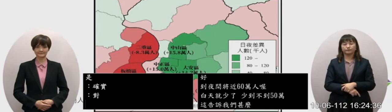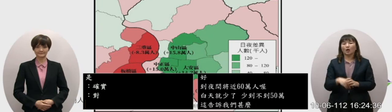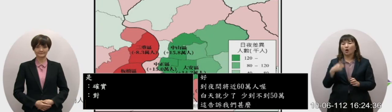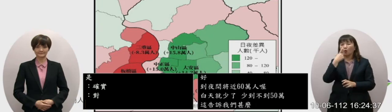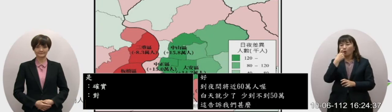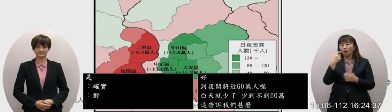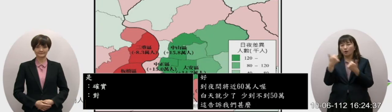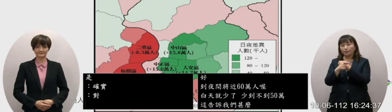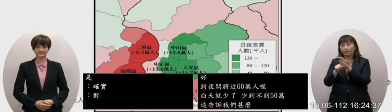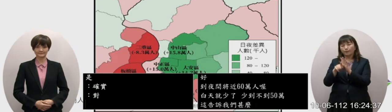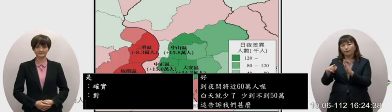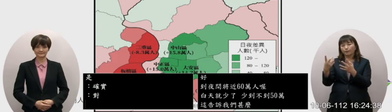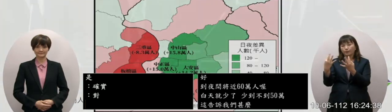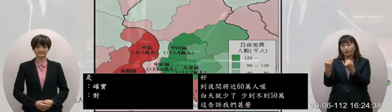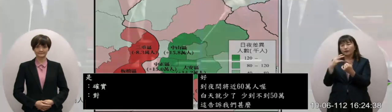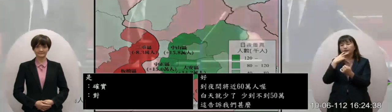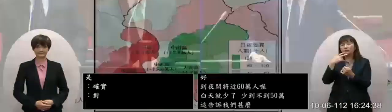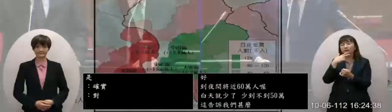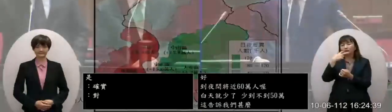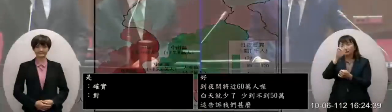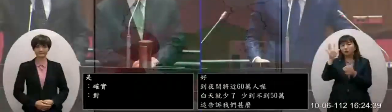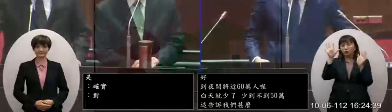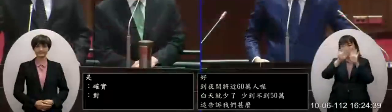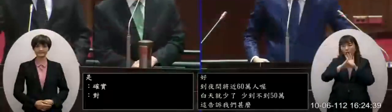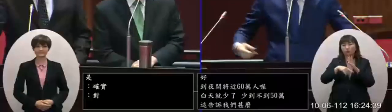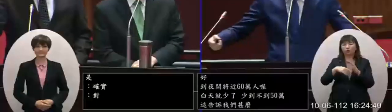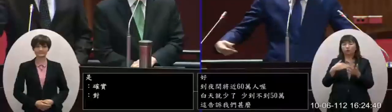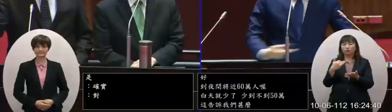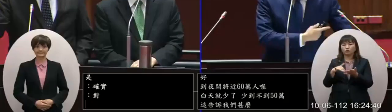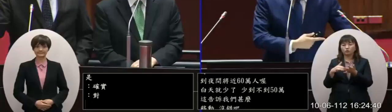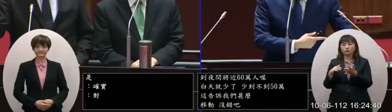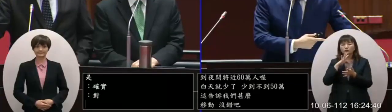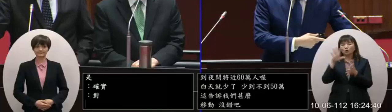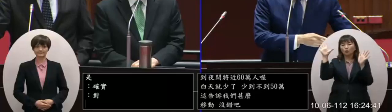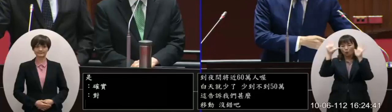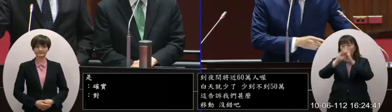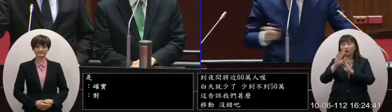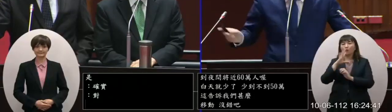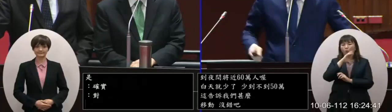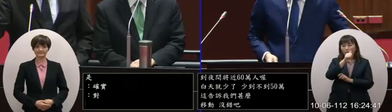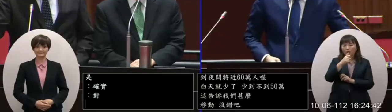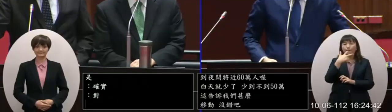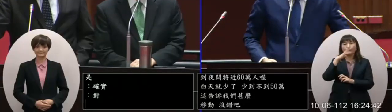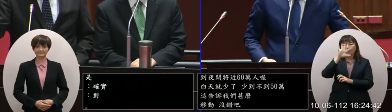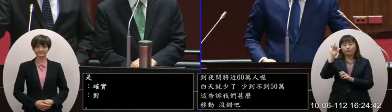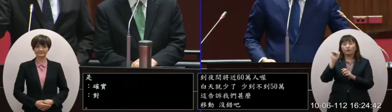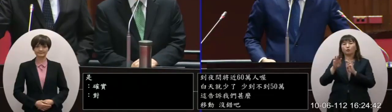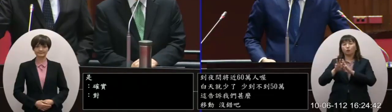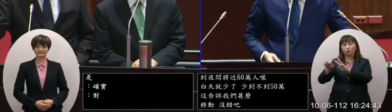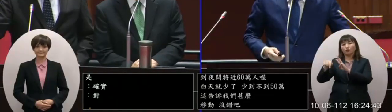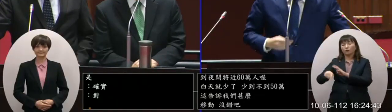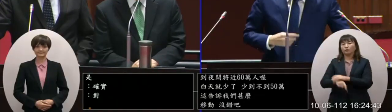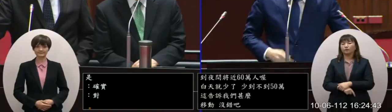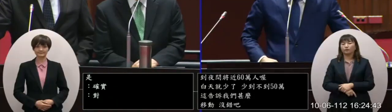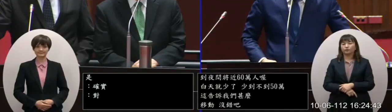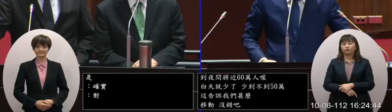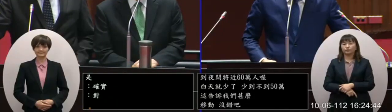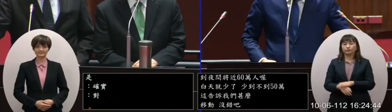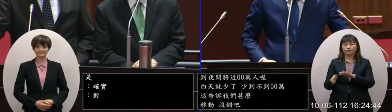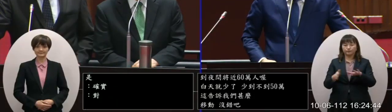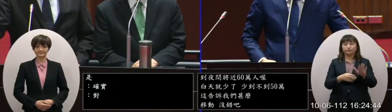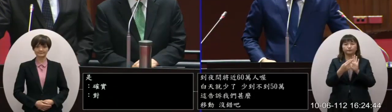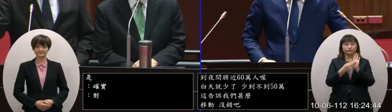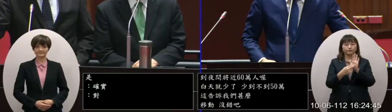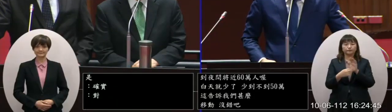綠色就是我們這數字是日間檢掉晚上所以晚上就回來了板橋就出去了再舉個例